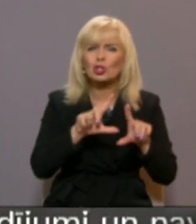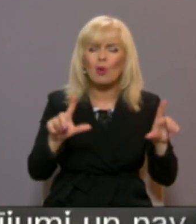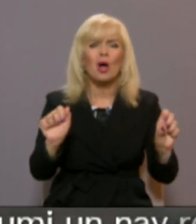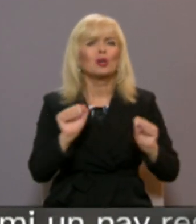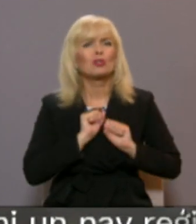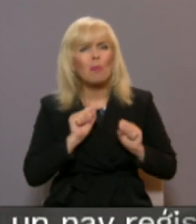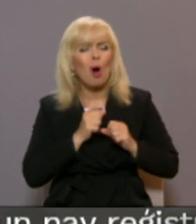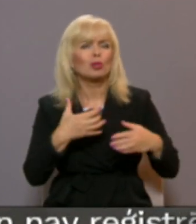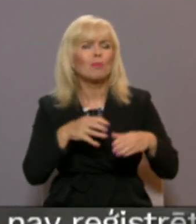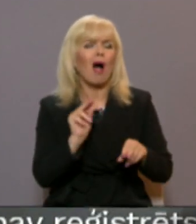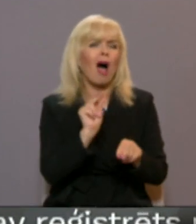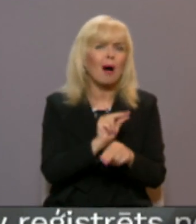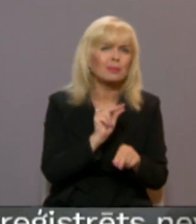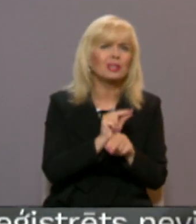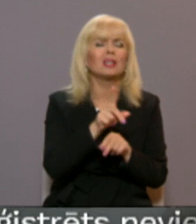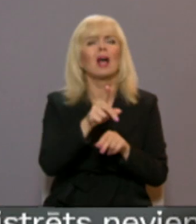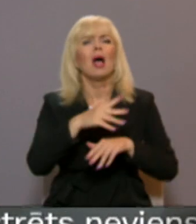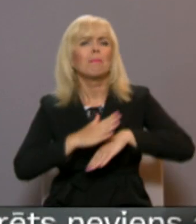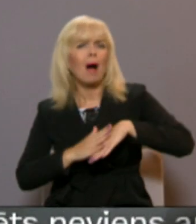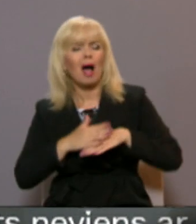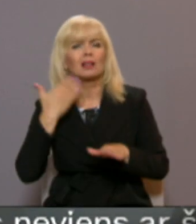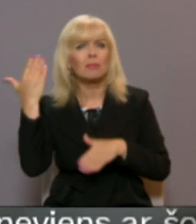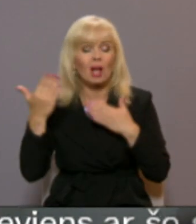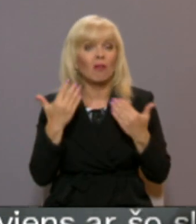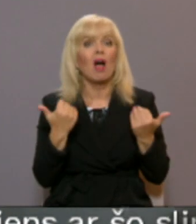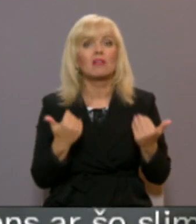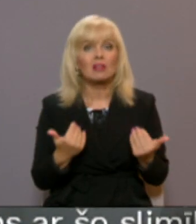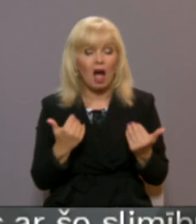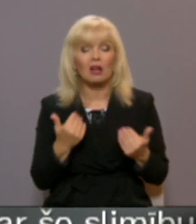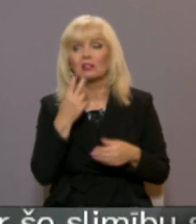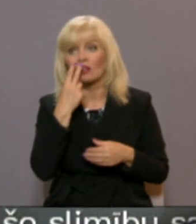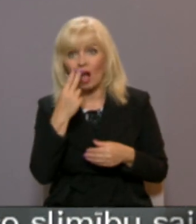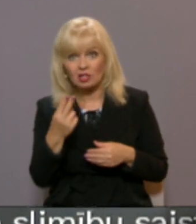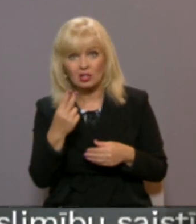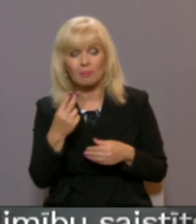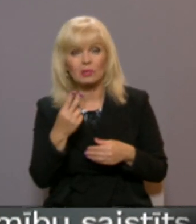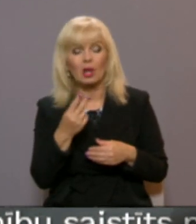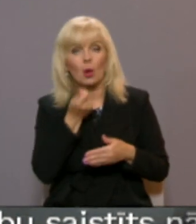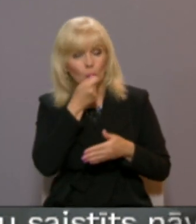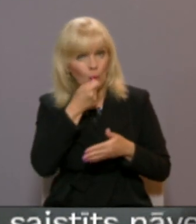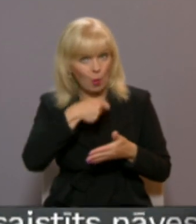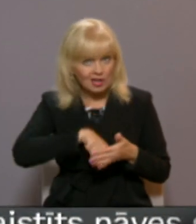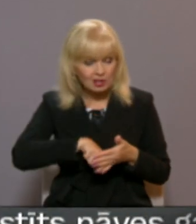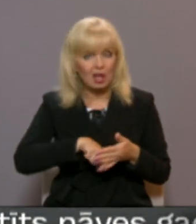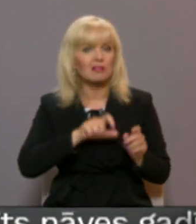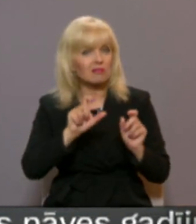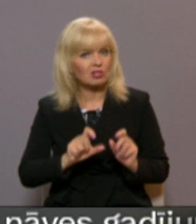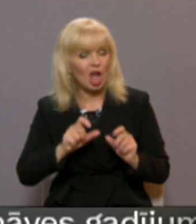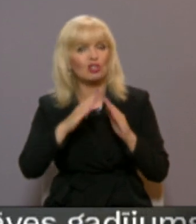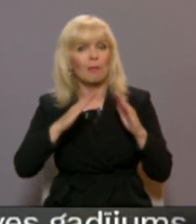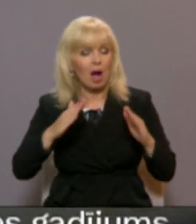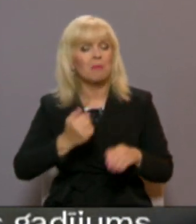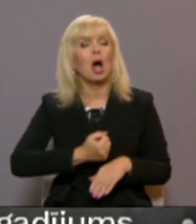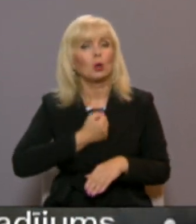treniņus, gāju uz tusiņiem balītēm. Tagad vairāk mēs redzam, ka viņš ir noslēdzies, sež mājās. Ar šādām